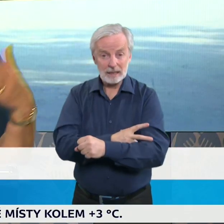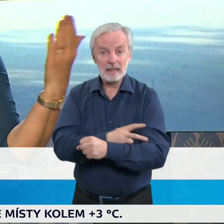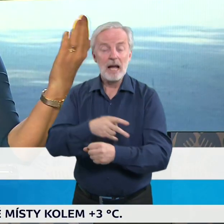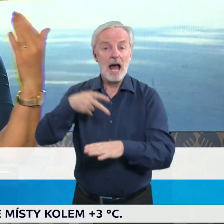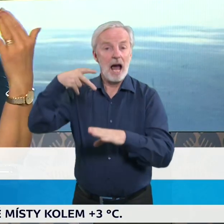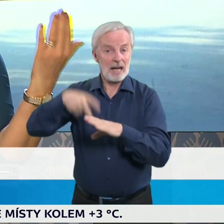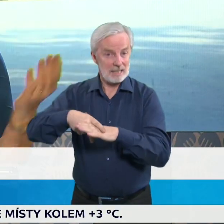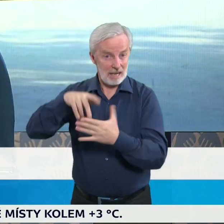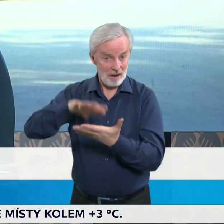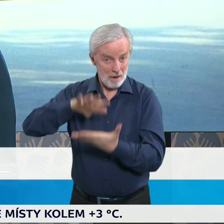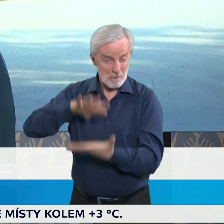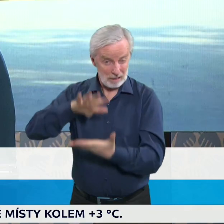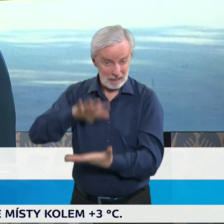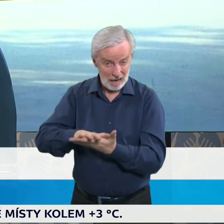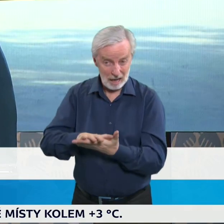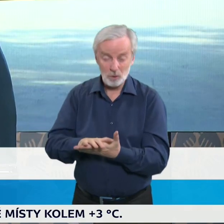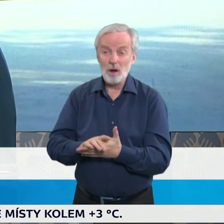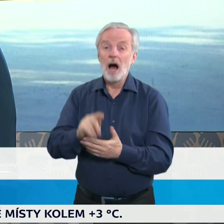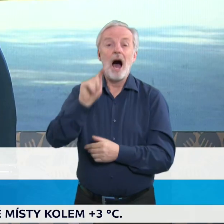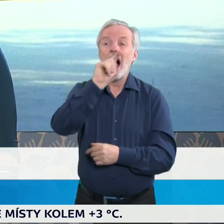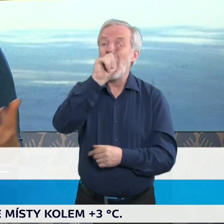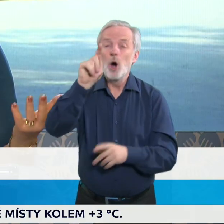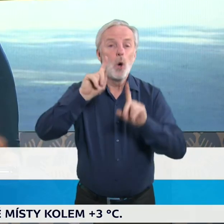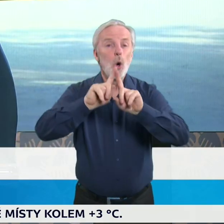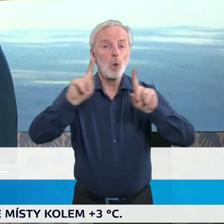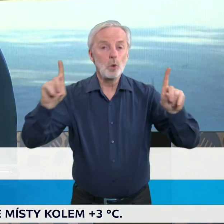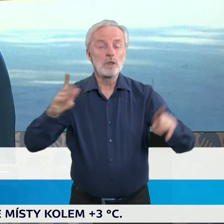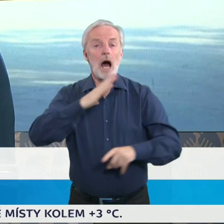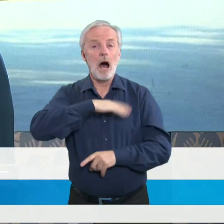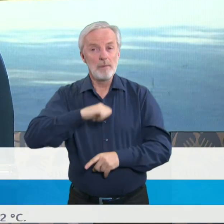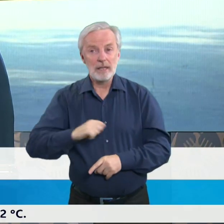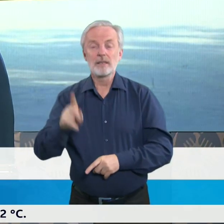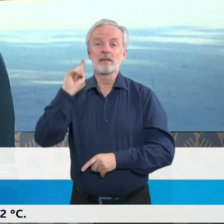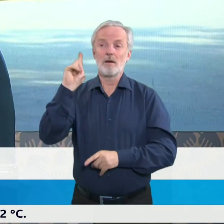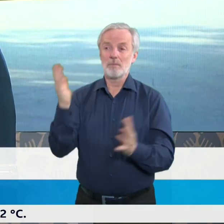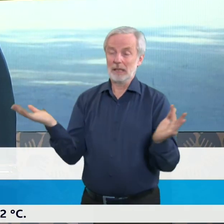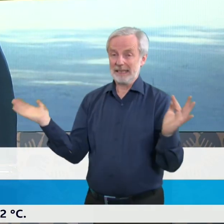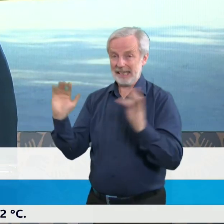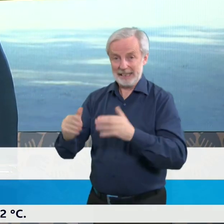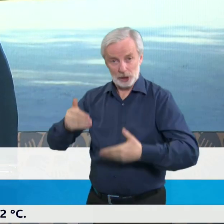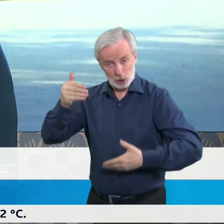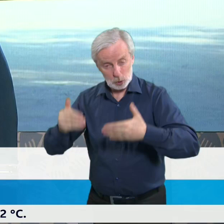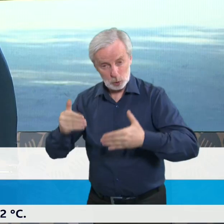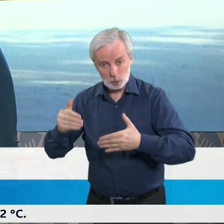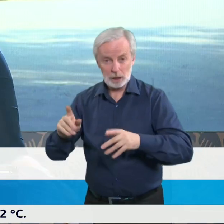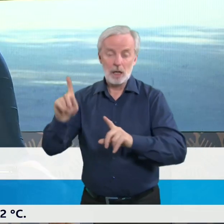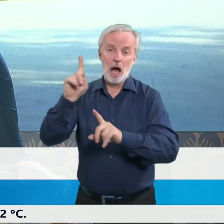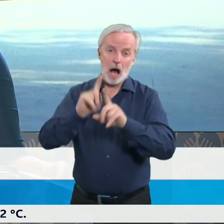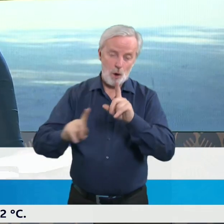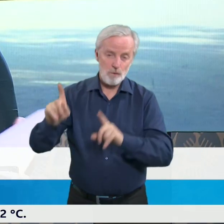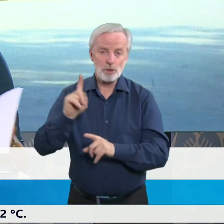příslušné rezorty se k tomu mají sejít a mají případně zvážit, zda by nějaká takováto podpora se